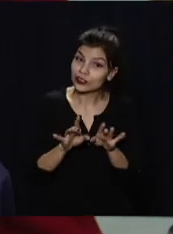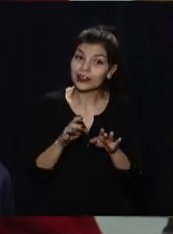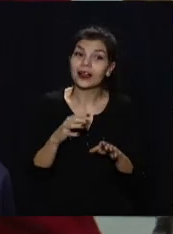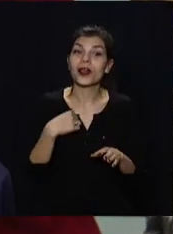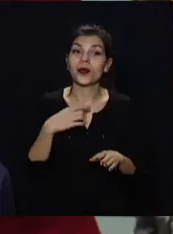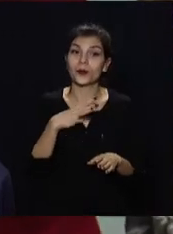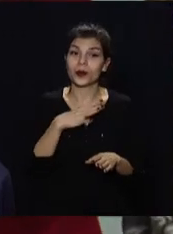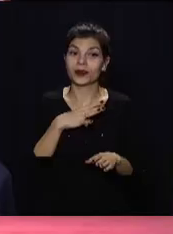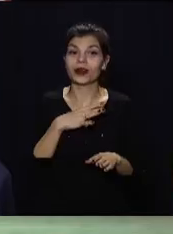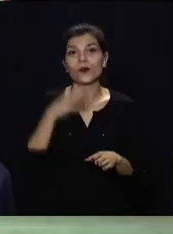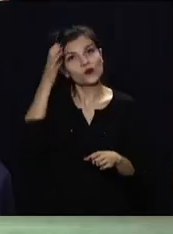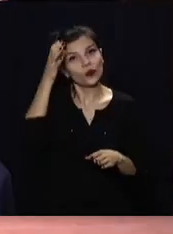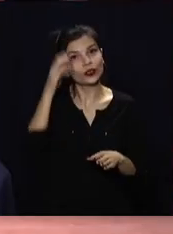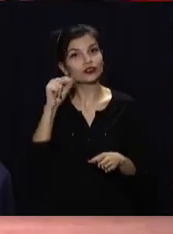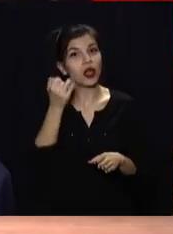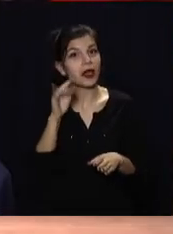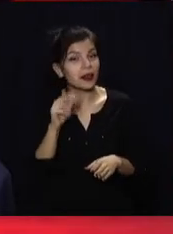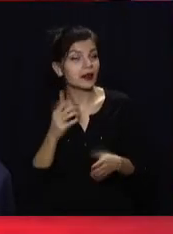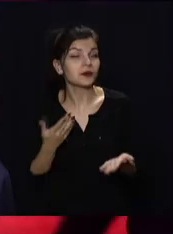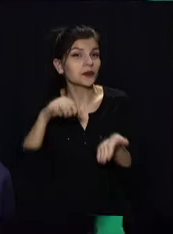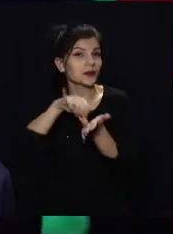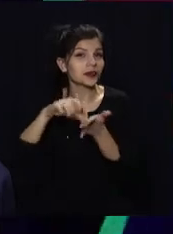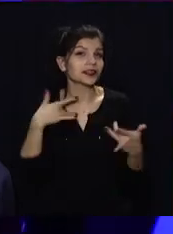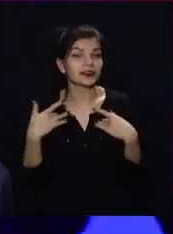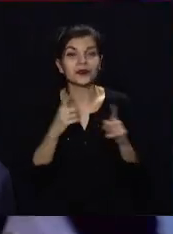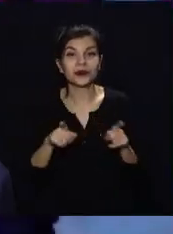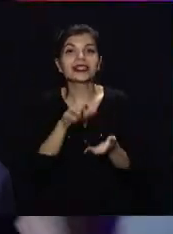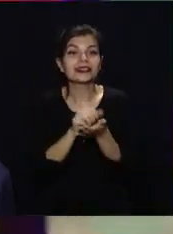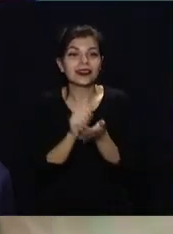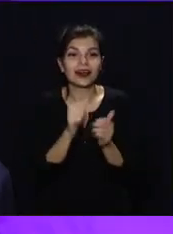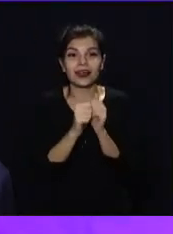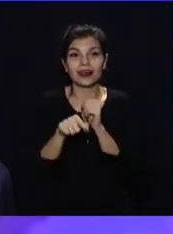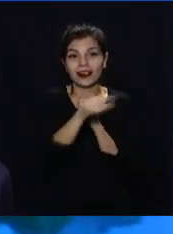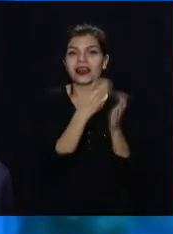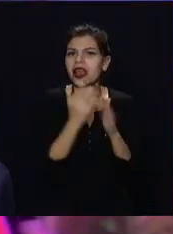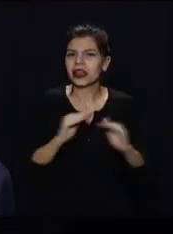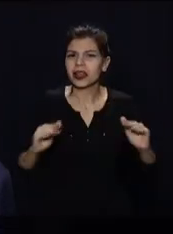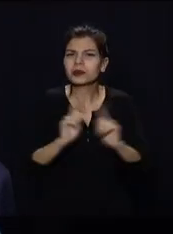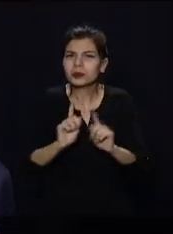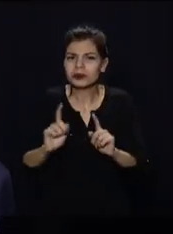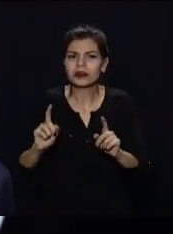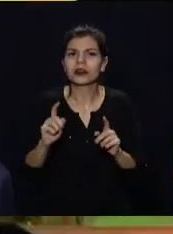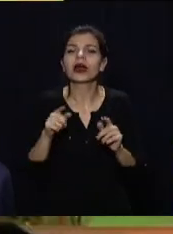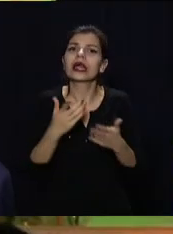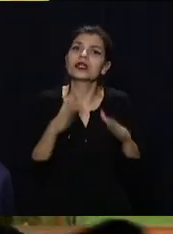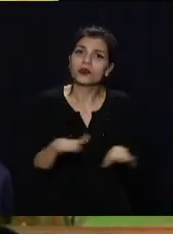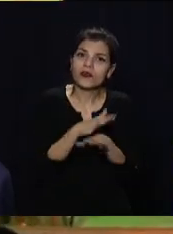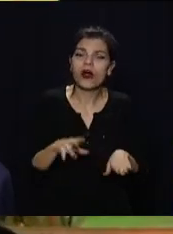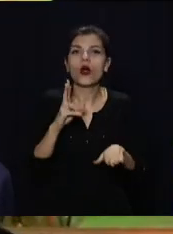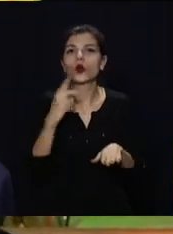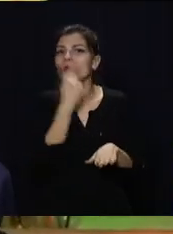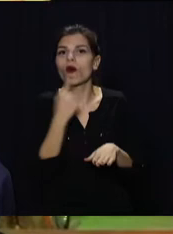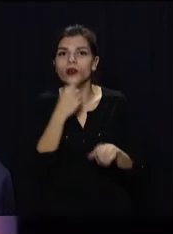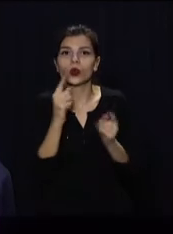в очайці я був мудрою чайкою. Кожною репетицією на імпровізованій сцені займаються зо три десятки особливих акторів. Тут вони співають, вдосконалюють